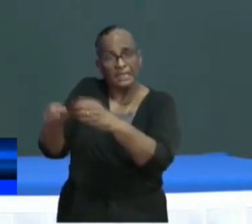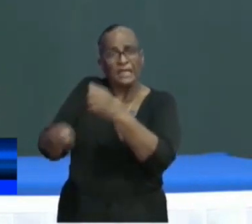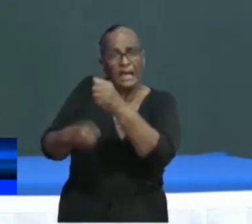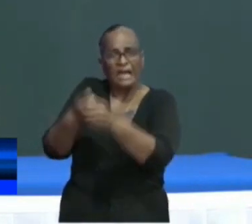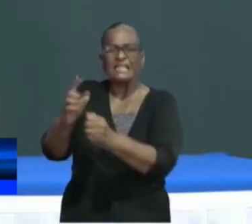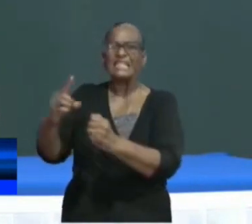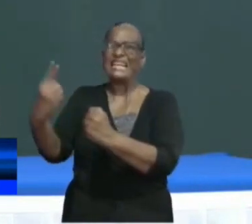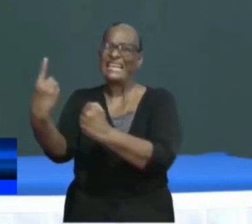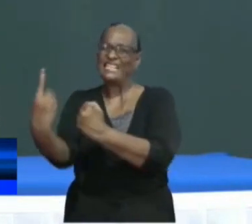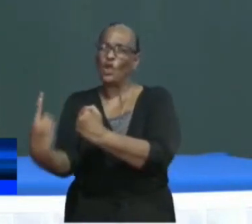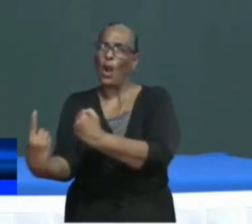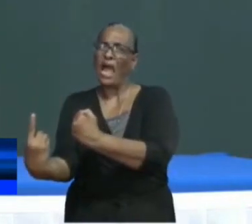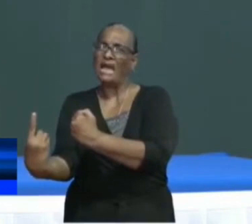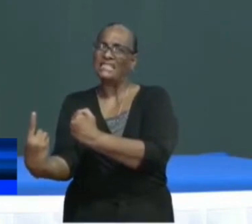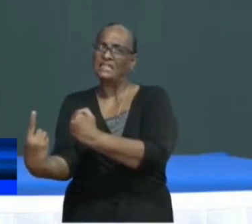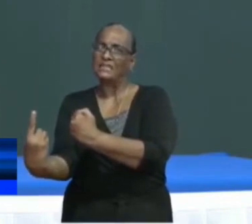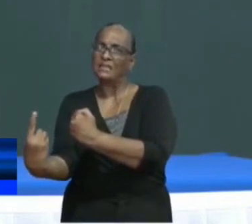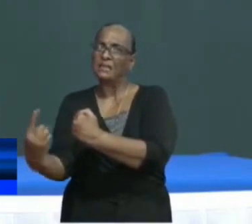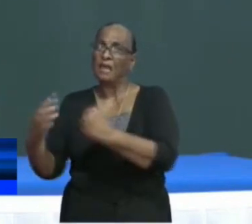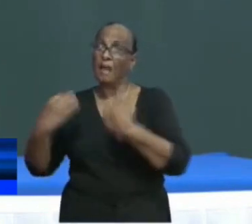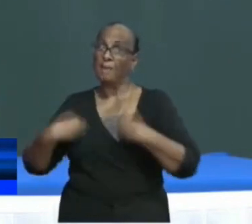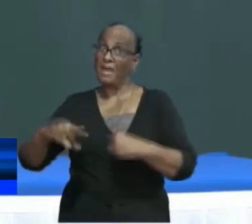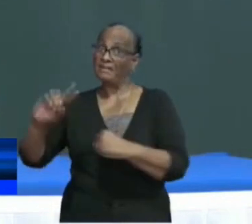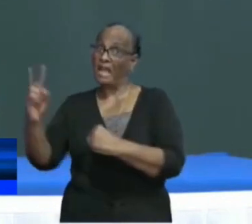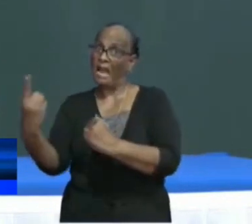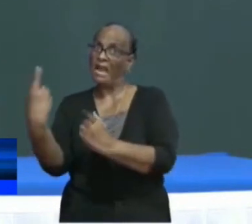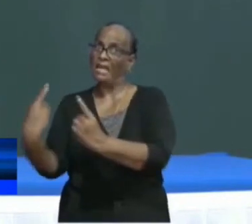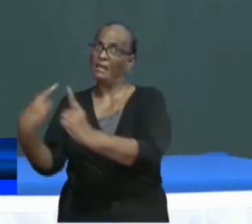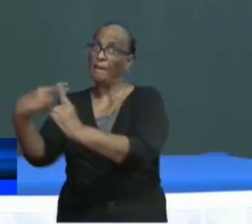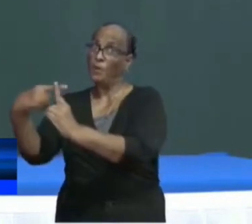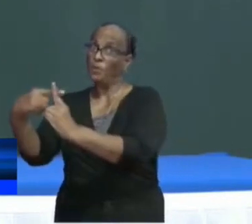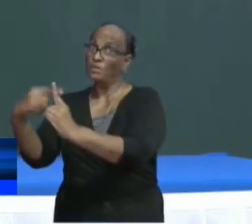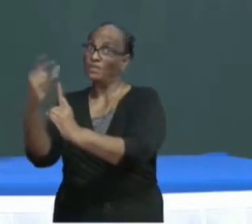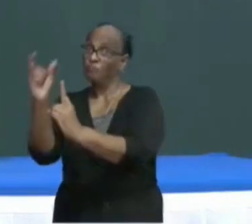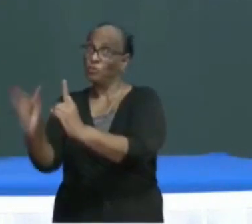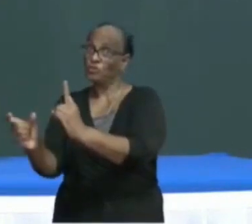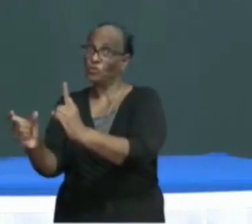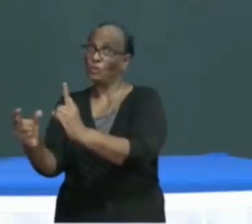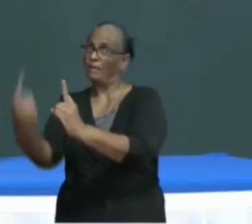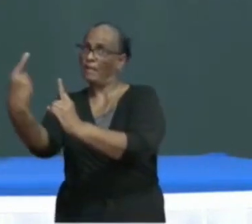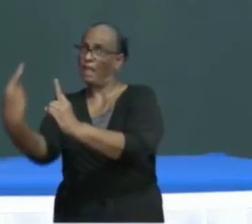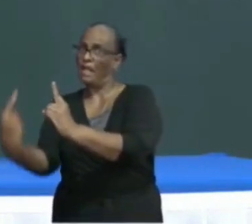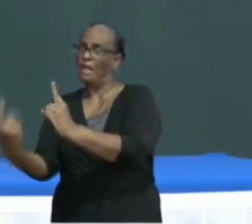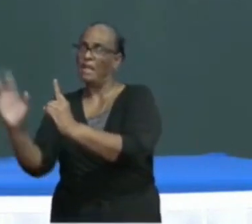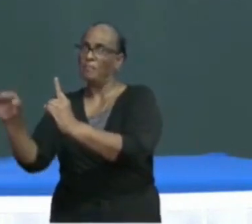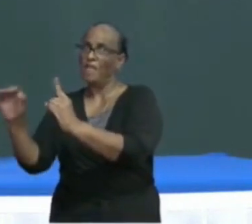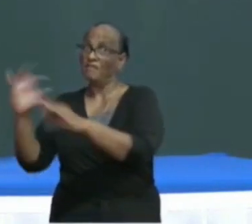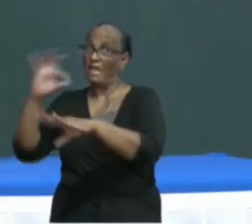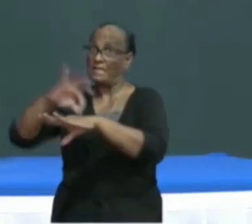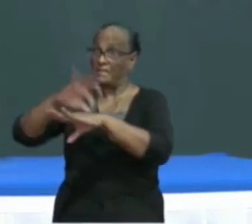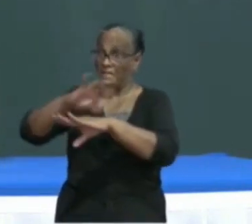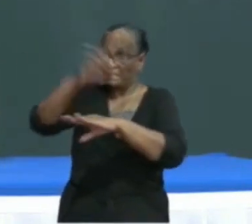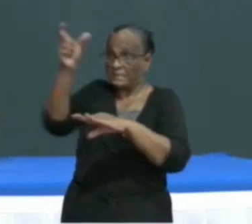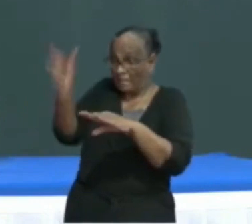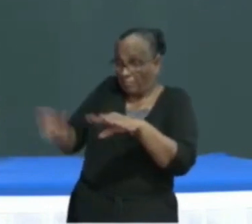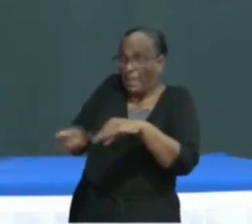isolatieplek voor mensen die positief zijn en verschijnselen vertonen.